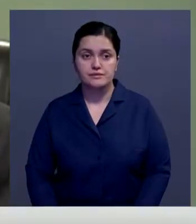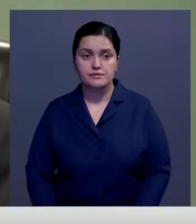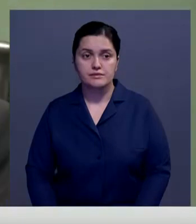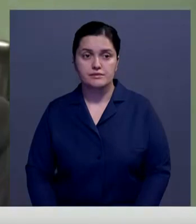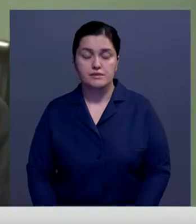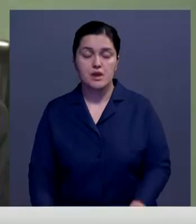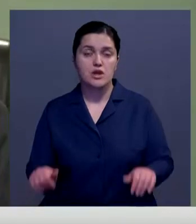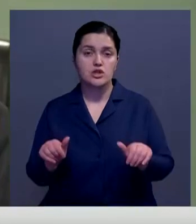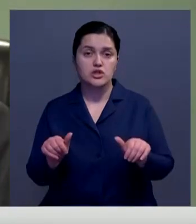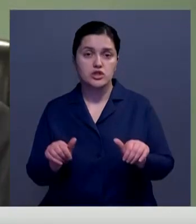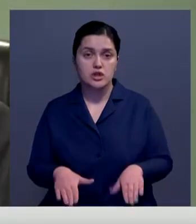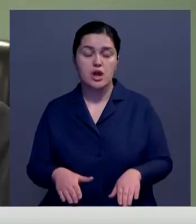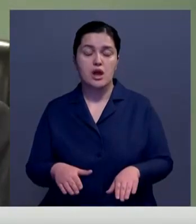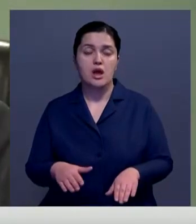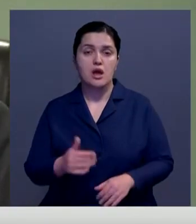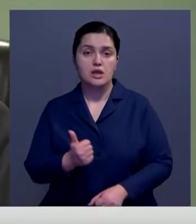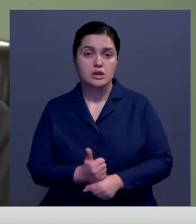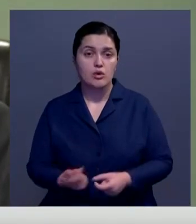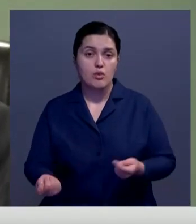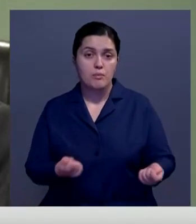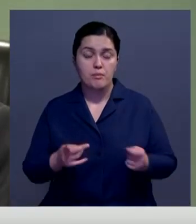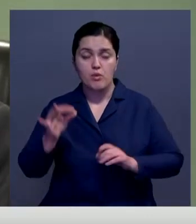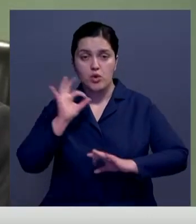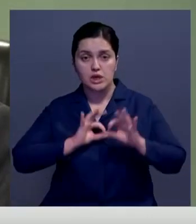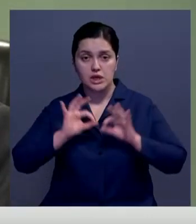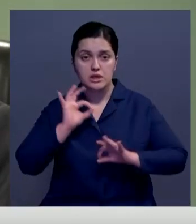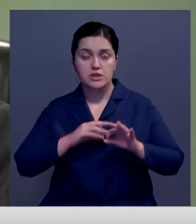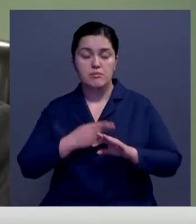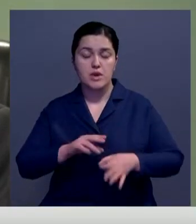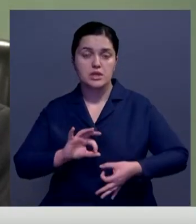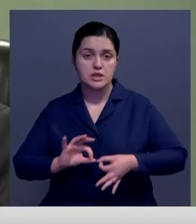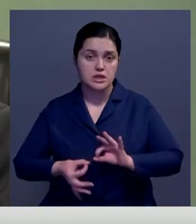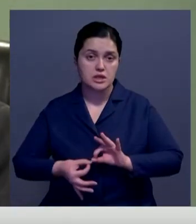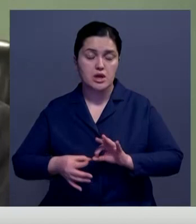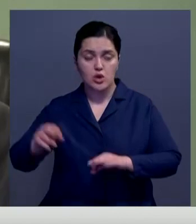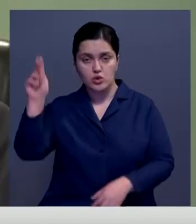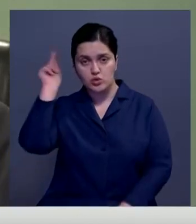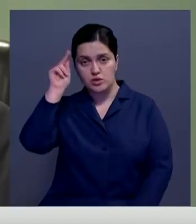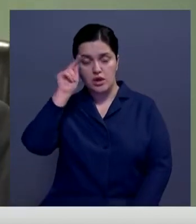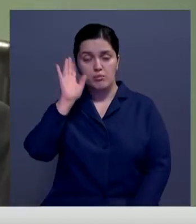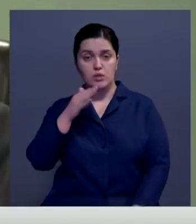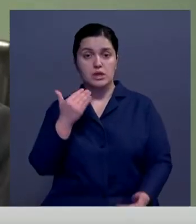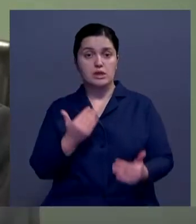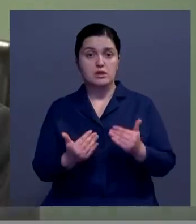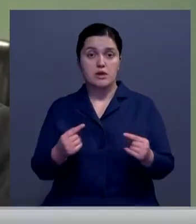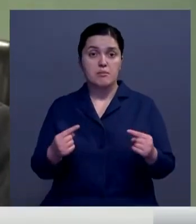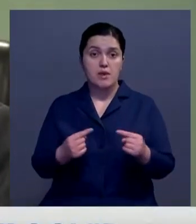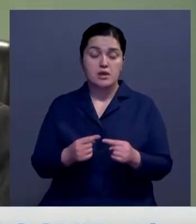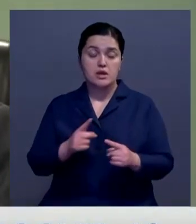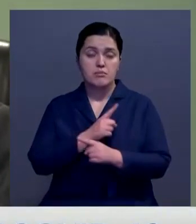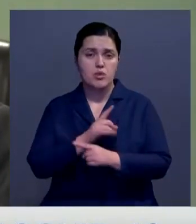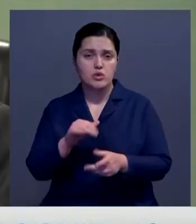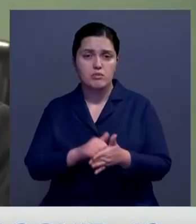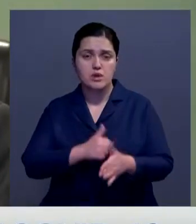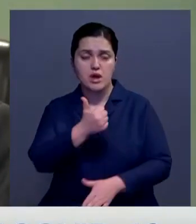Решение принято Генеральным управлением по лекарственным средствам. Детали данного случая изучаются. Если подтвердится, что смерть вызвана